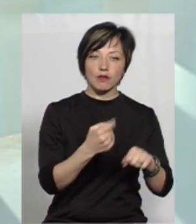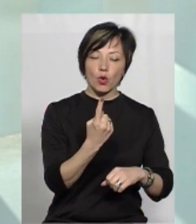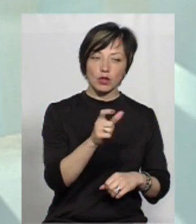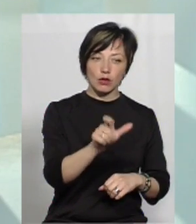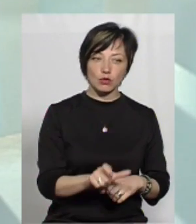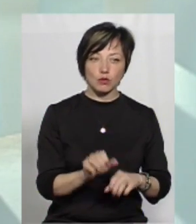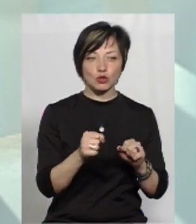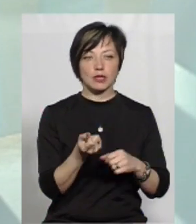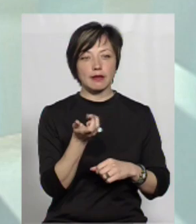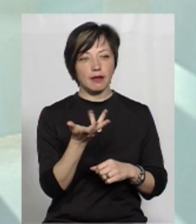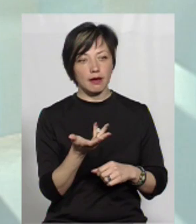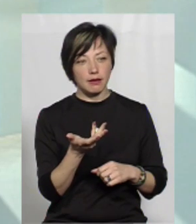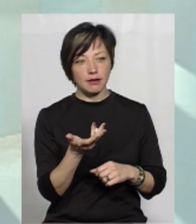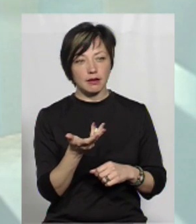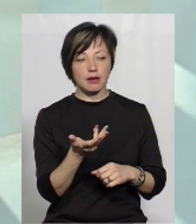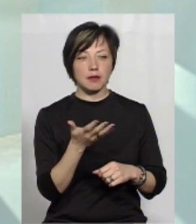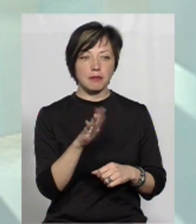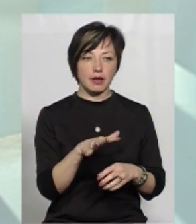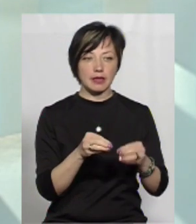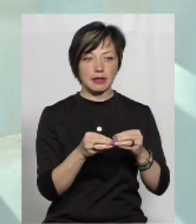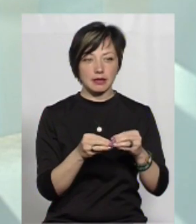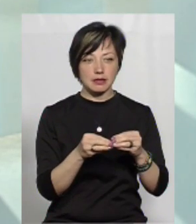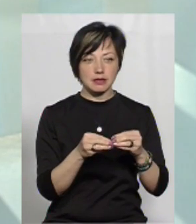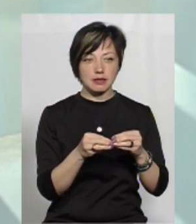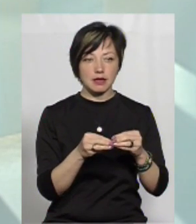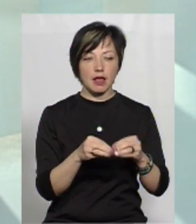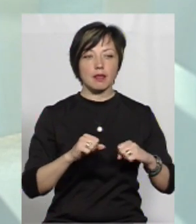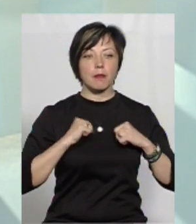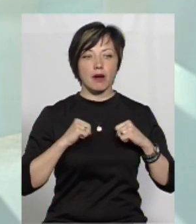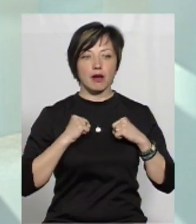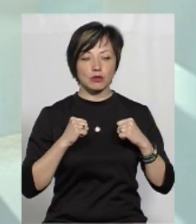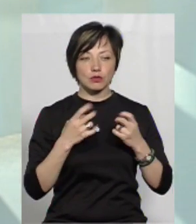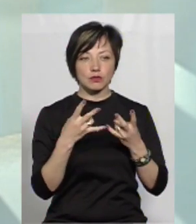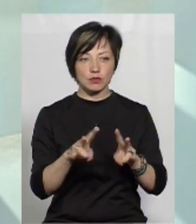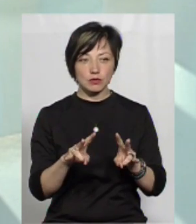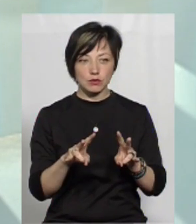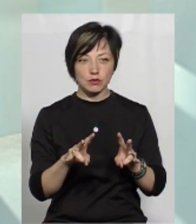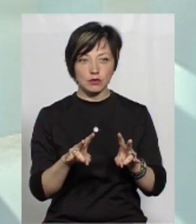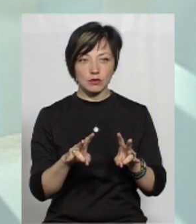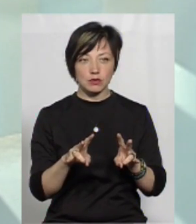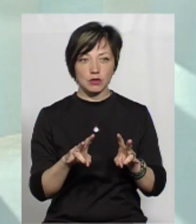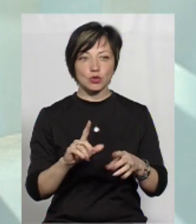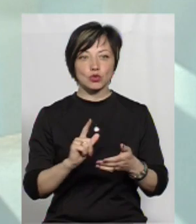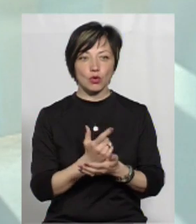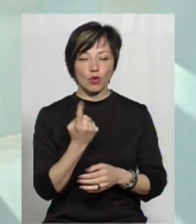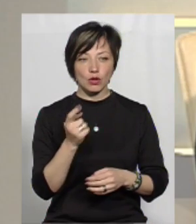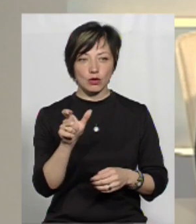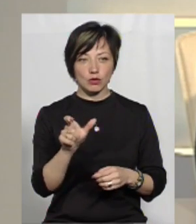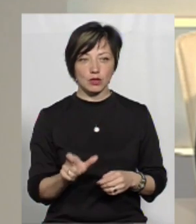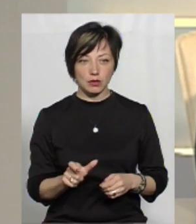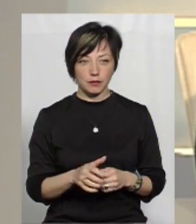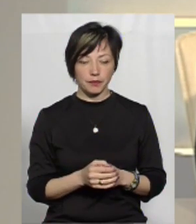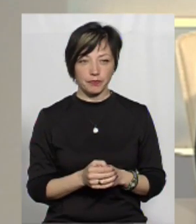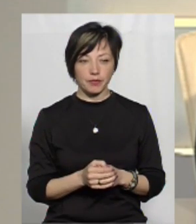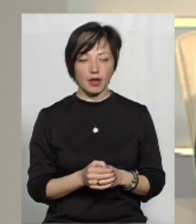одна людина, можливо, декілька, 5-10, намагаються причинити шкоду, знову ж таки, одній людині.